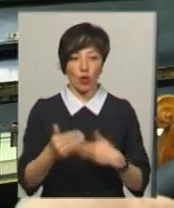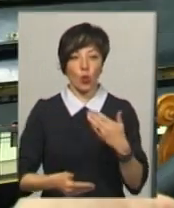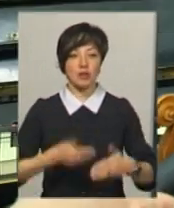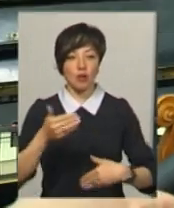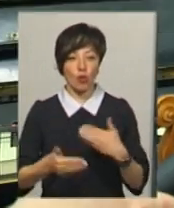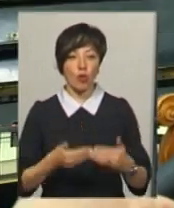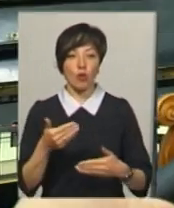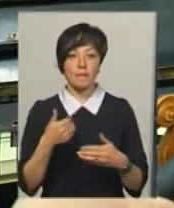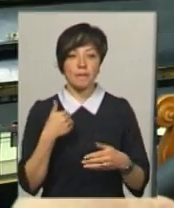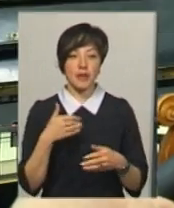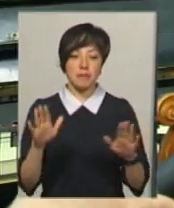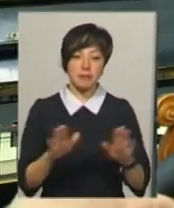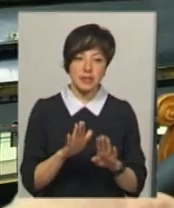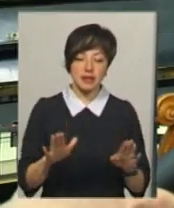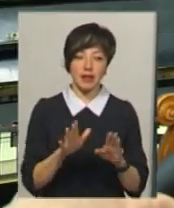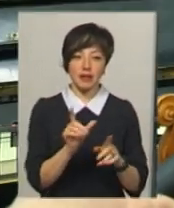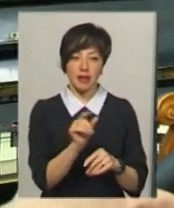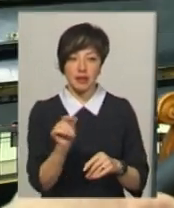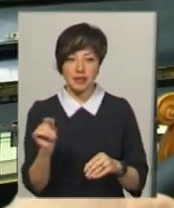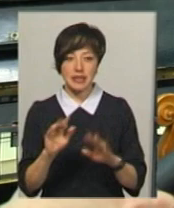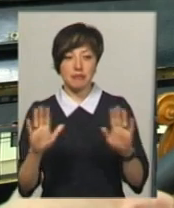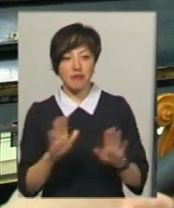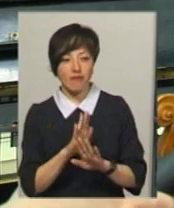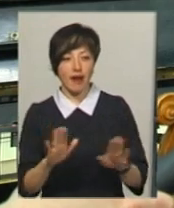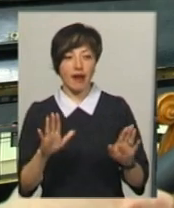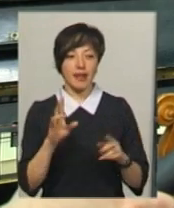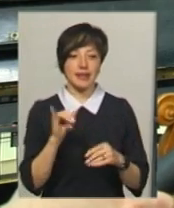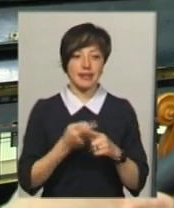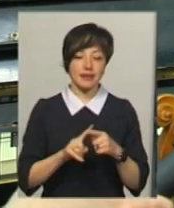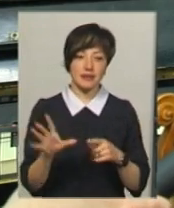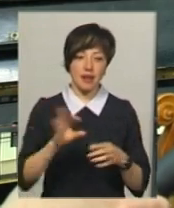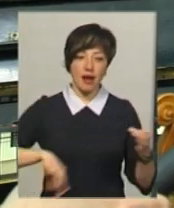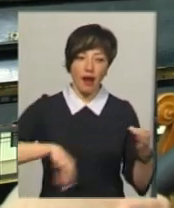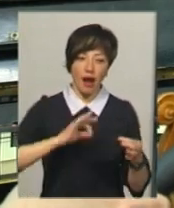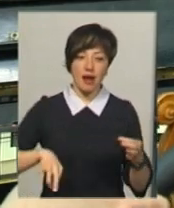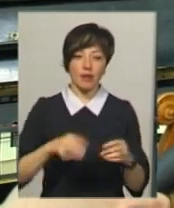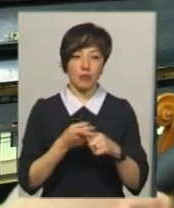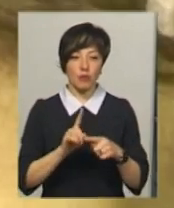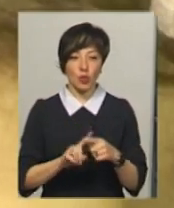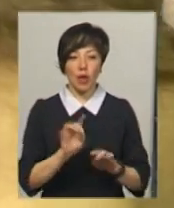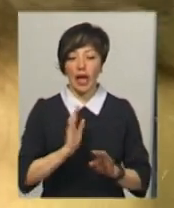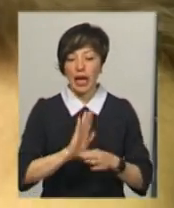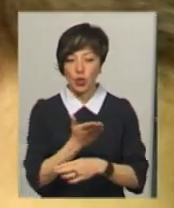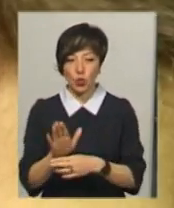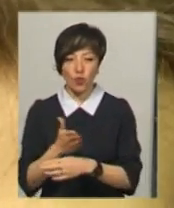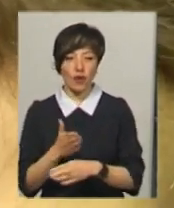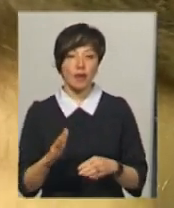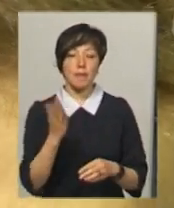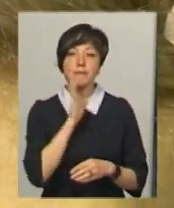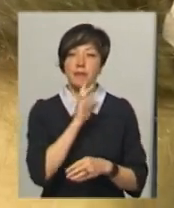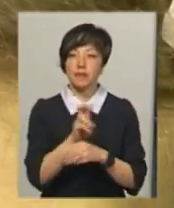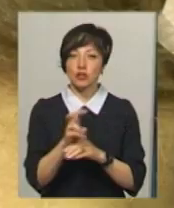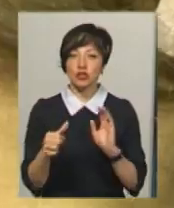кроком ми брали пісеньки, на склади розбивали, спігували, потім це все грали, потім інтонували. Аріна каже, її мама